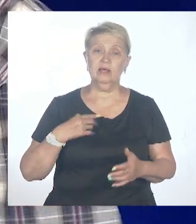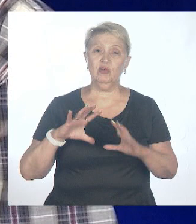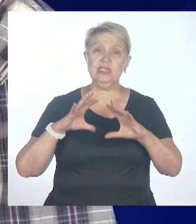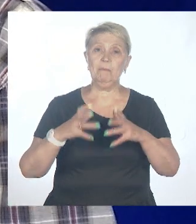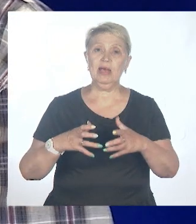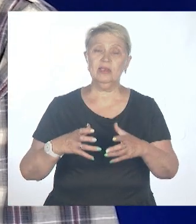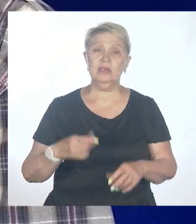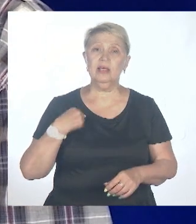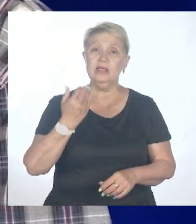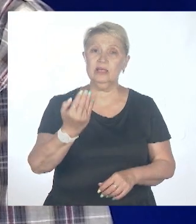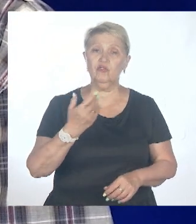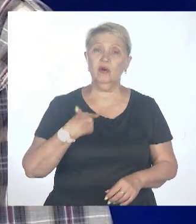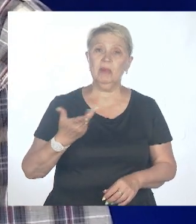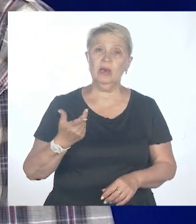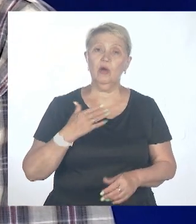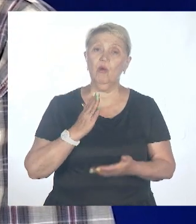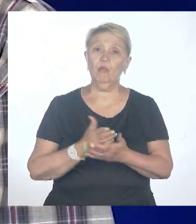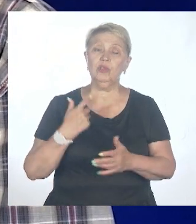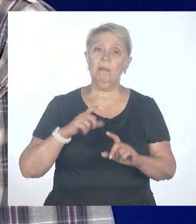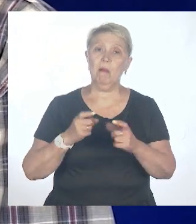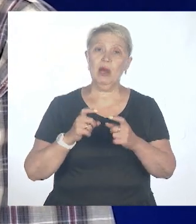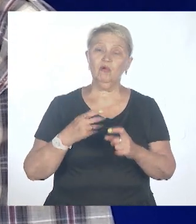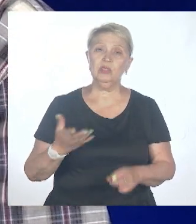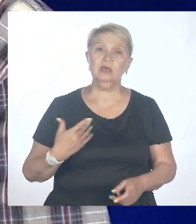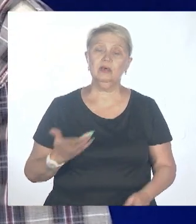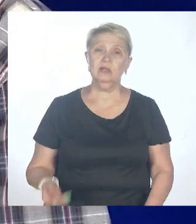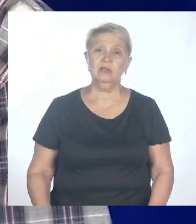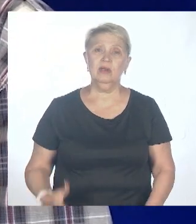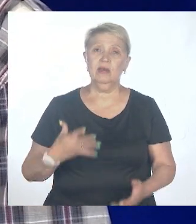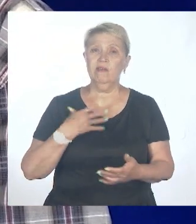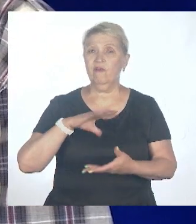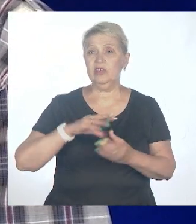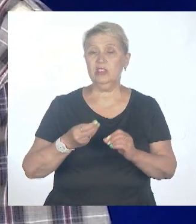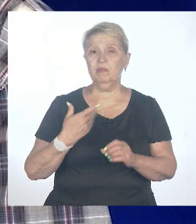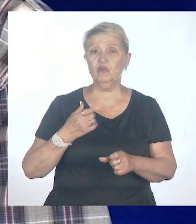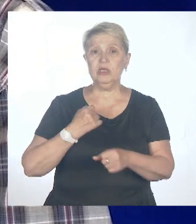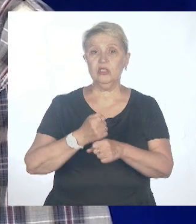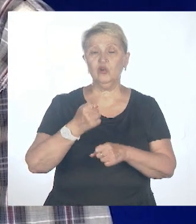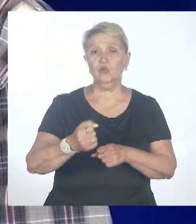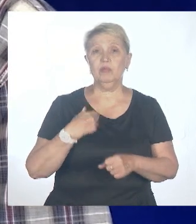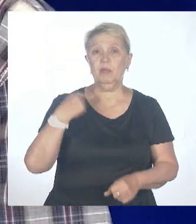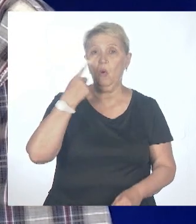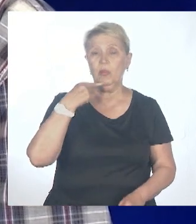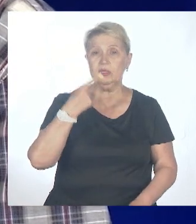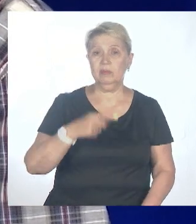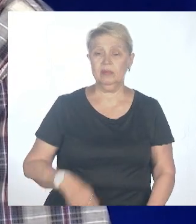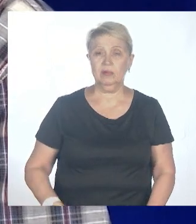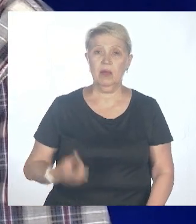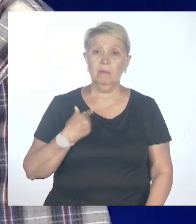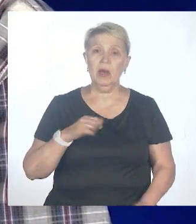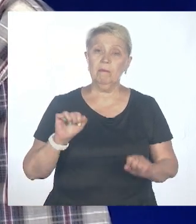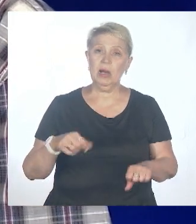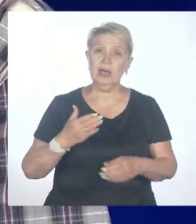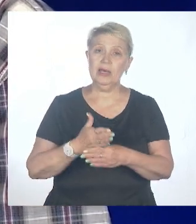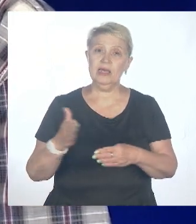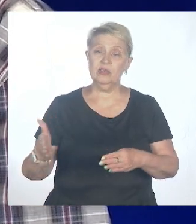И за нее мы будем бороться всеми доступными способами. Собственно, мы именно поэтому и являемся людьми. Мы, конечно, могли бы отойти в